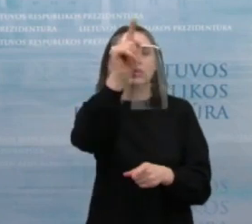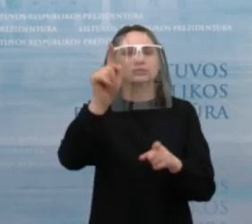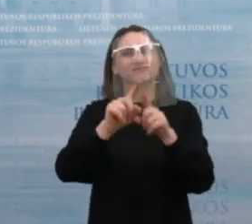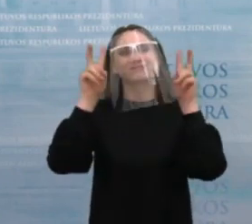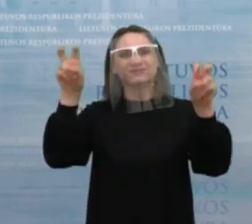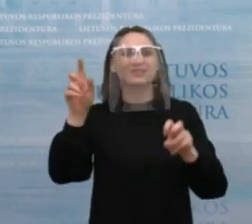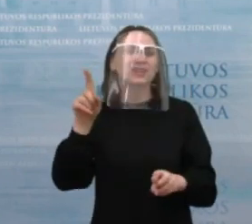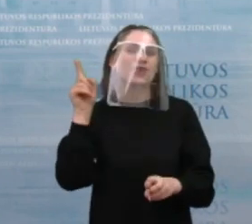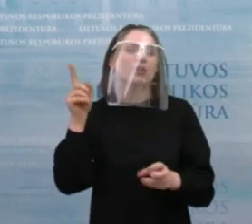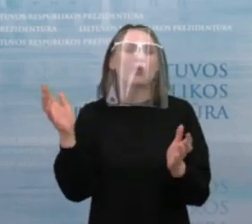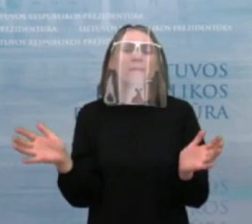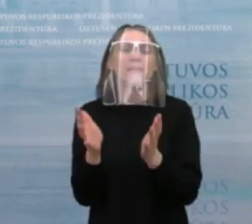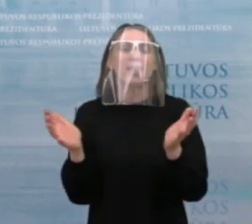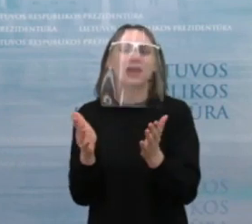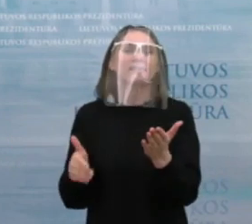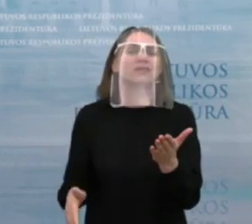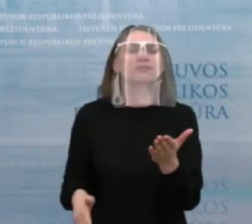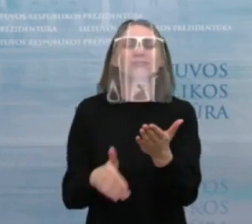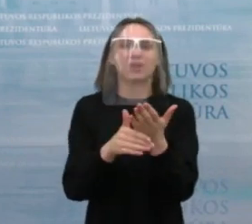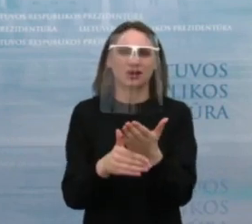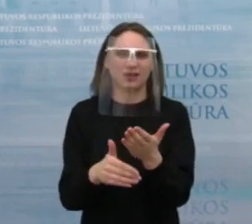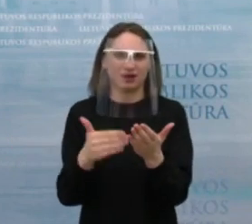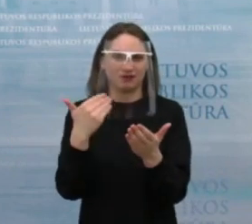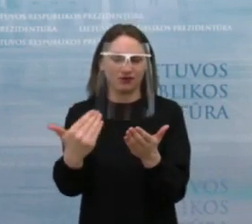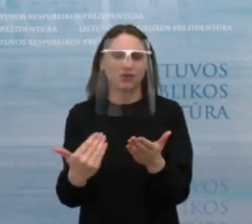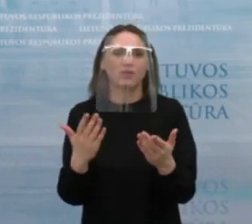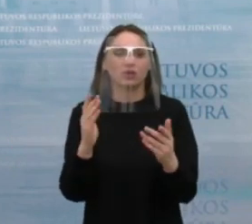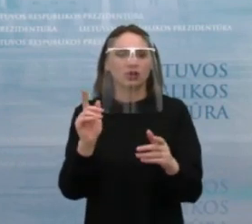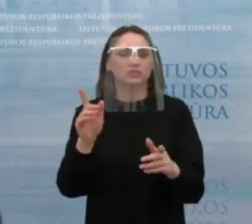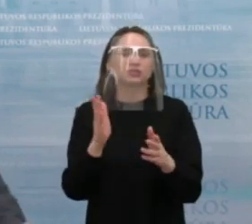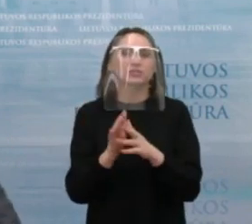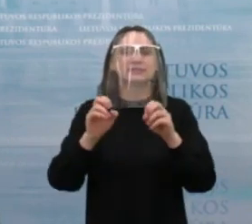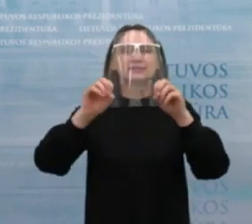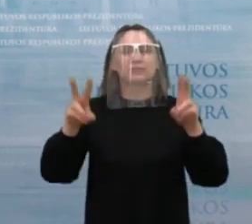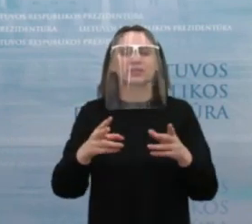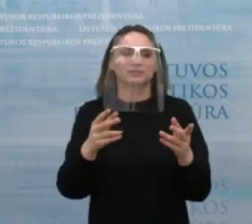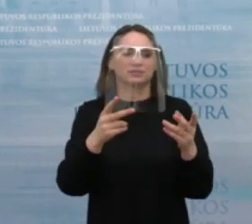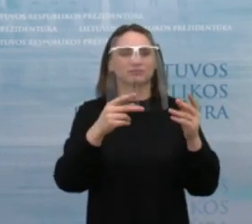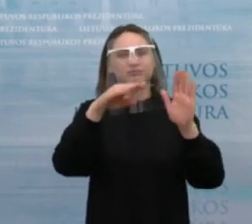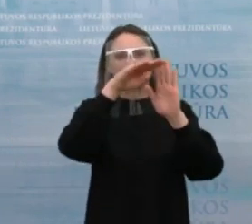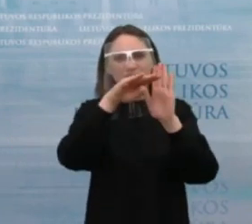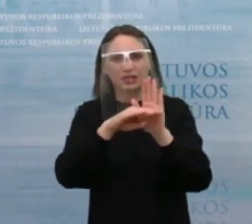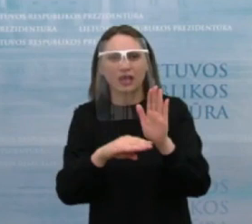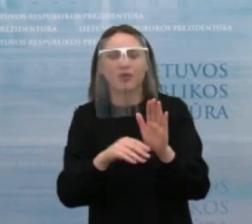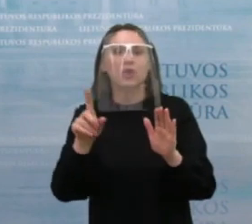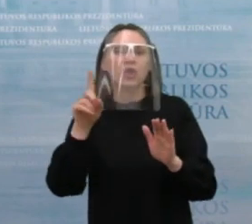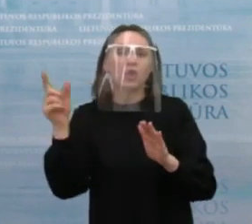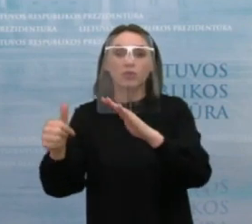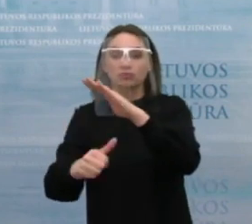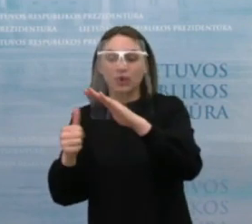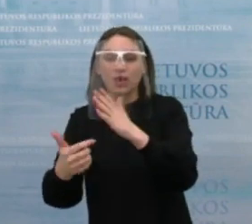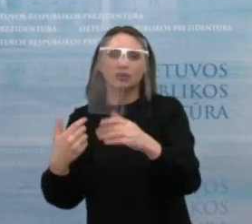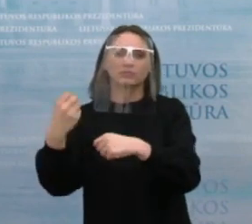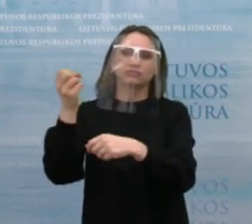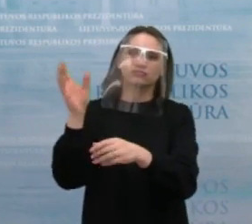taikomi diferencijuoti reikalavimai ir jaunimas netekęs darbo gali gauti papildomas išmokas,